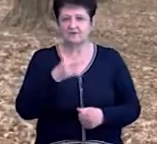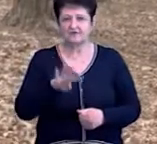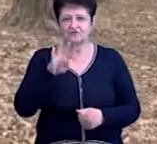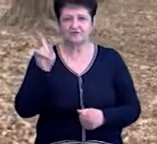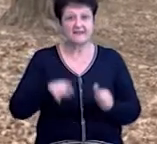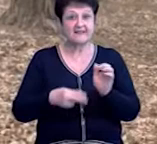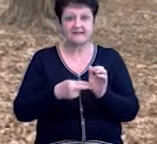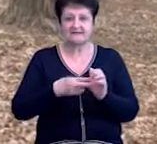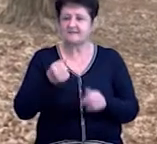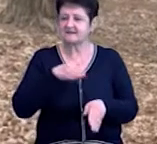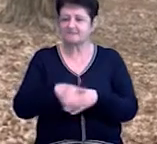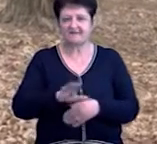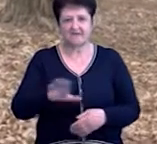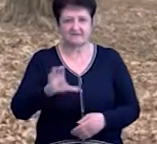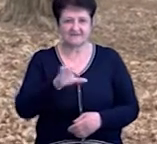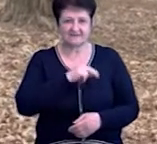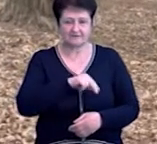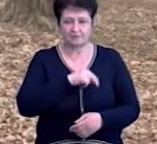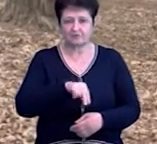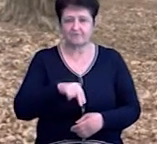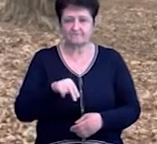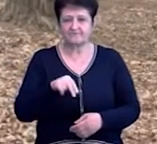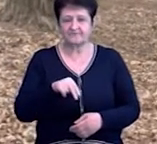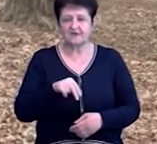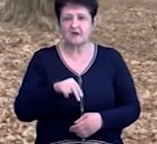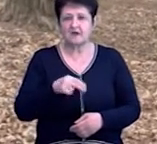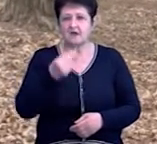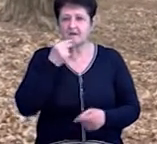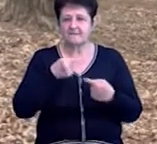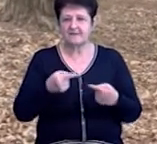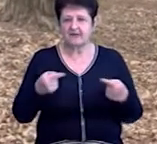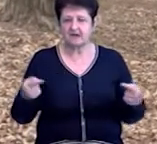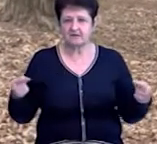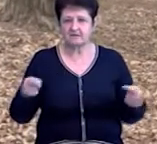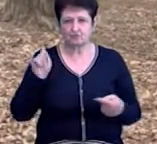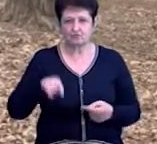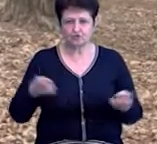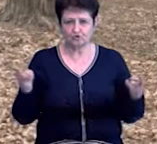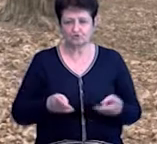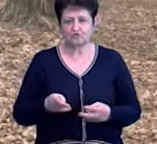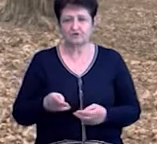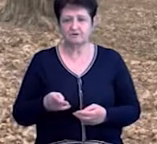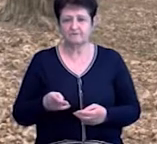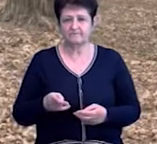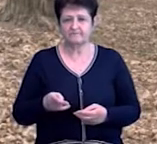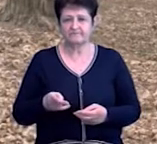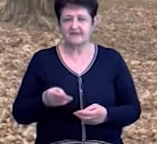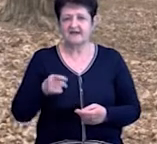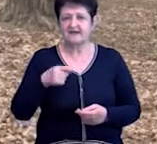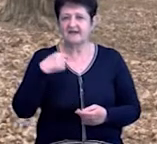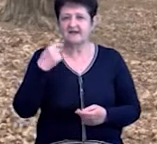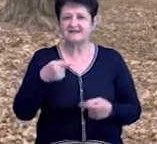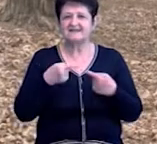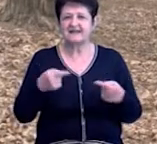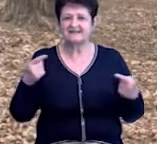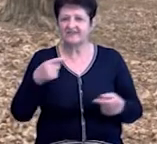7, вони не справляються з роботою, це не будь людина поймет. Продукти питання теж потрібні, средства індивідуальної